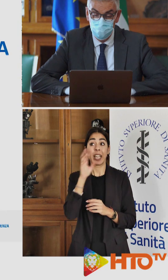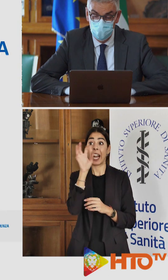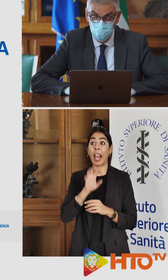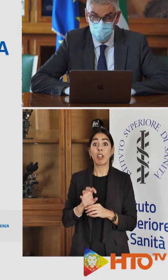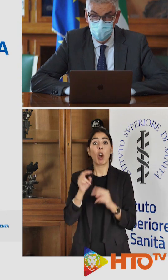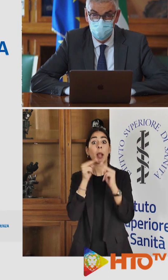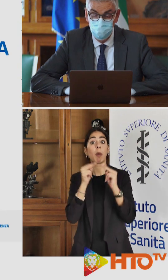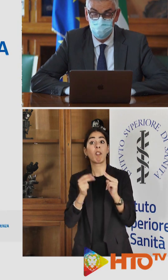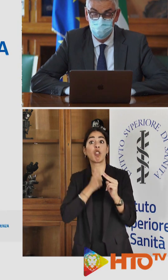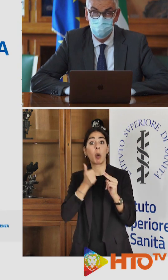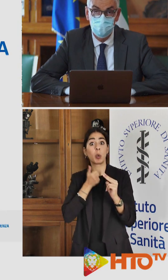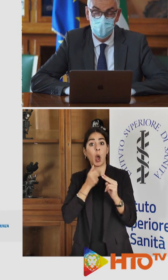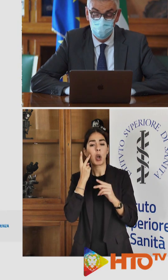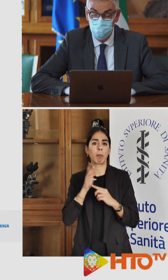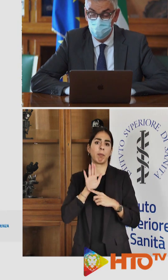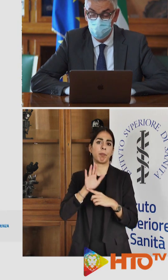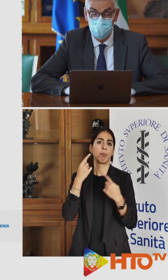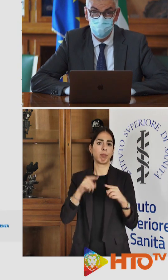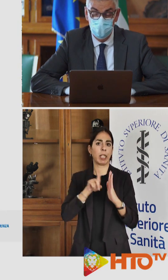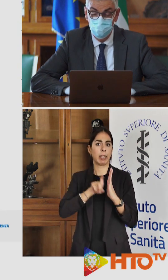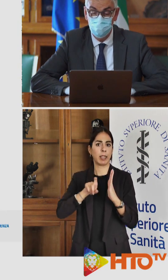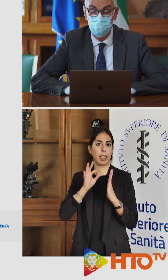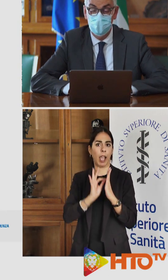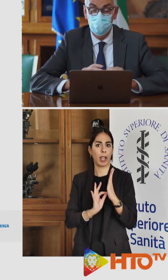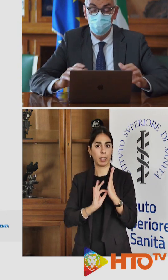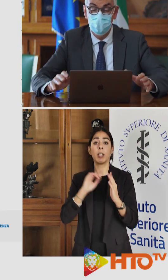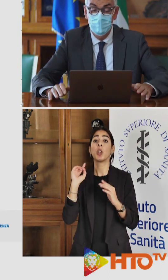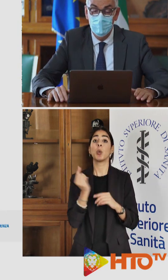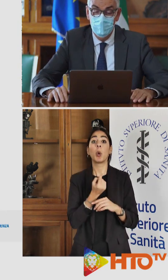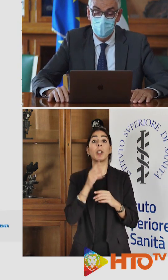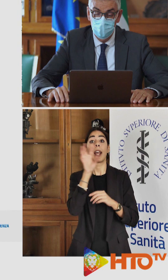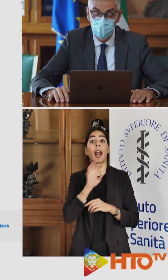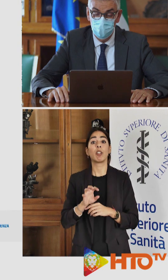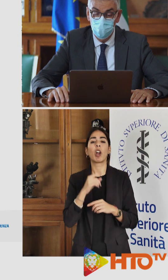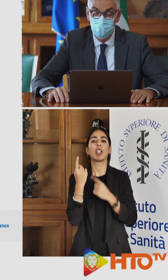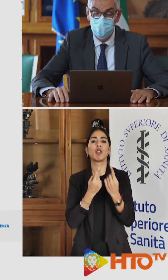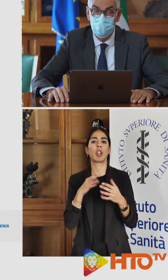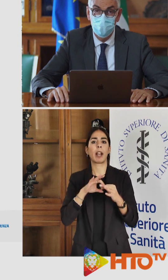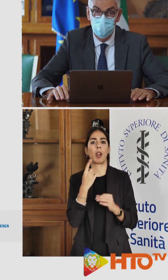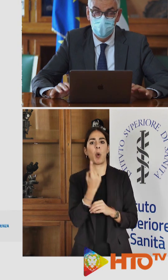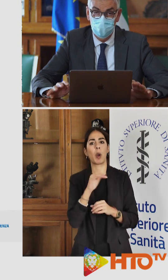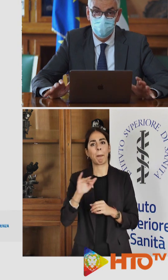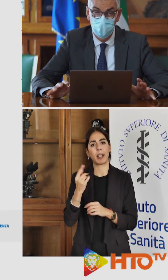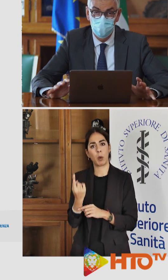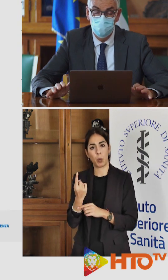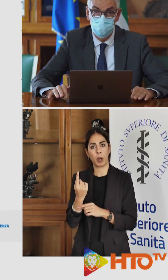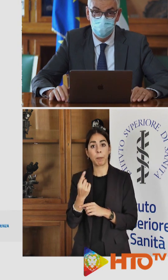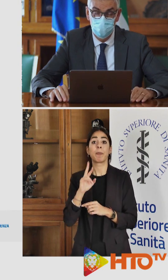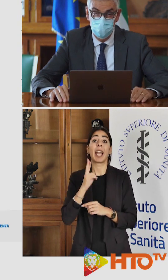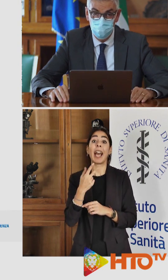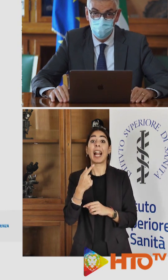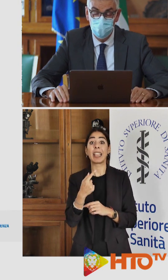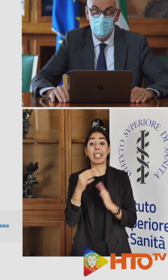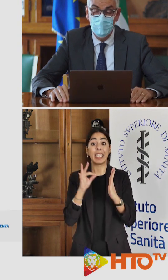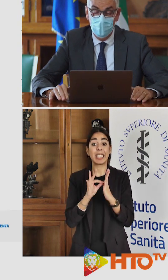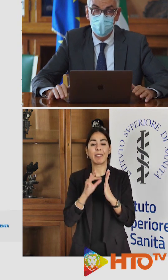autonoma mostra questo dato, sono tutte le regioni nello scenario 1, tranne 1, con un RT però che è a cavallo